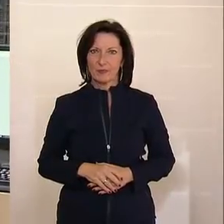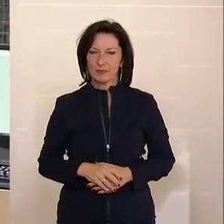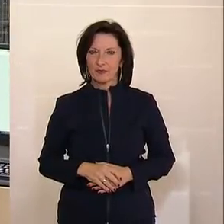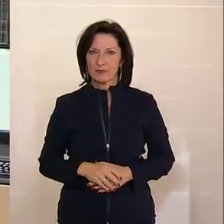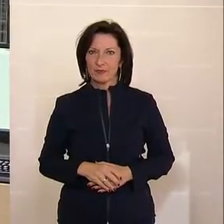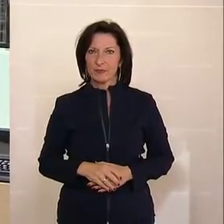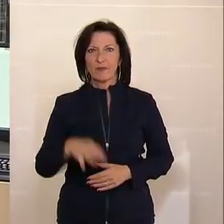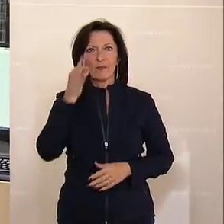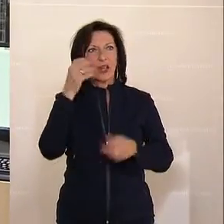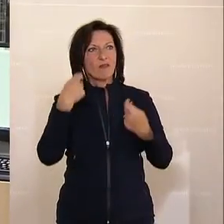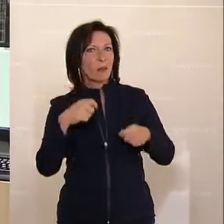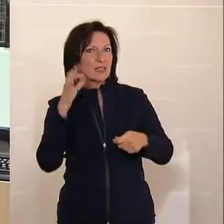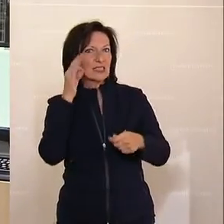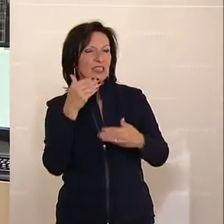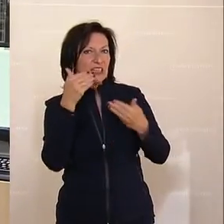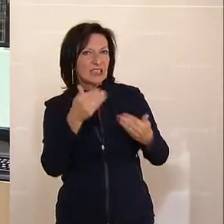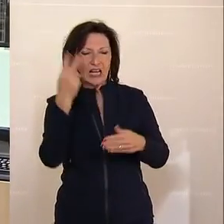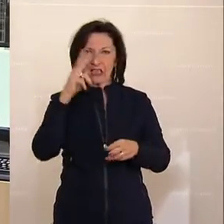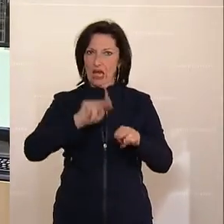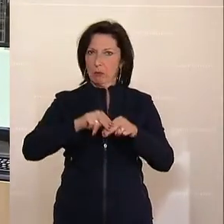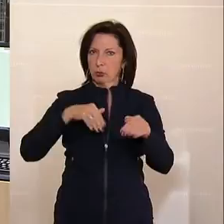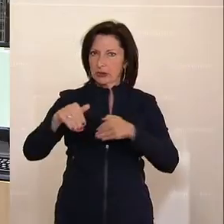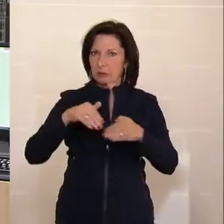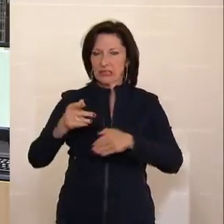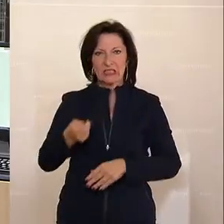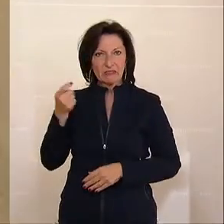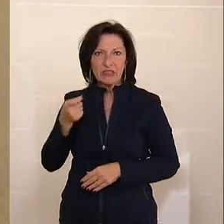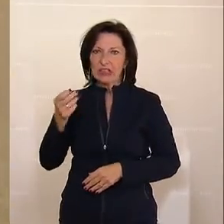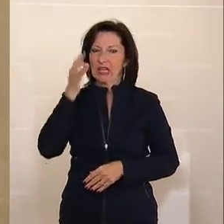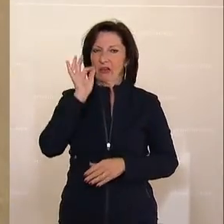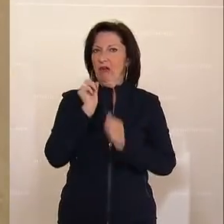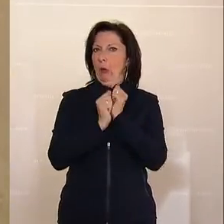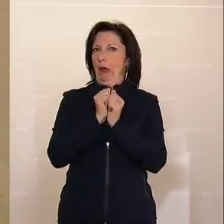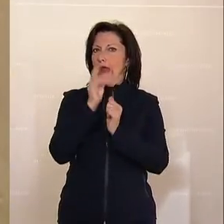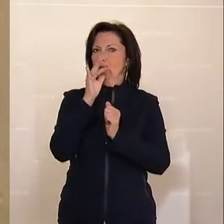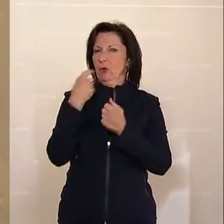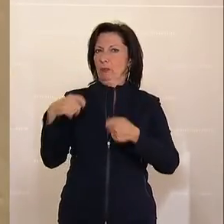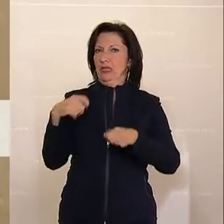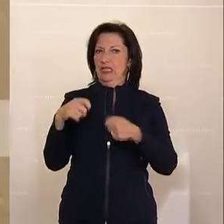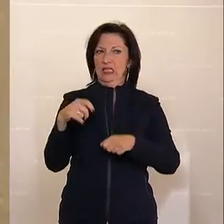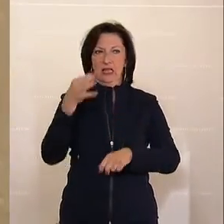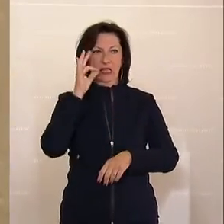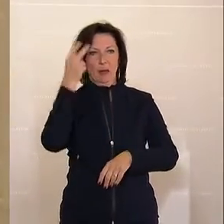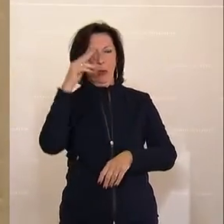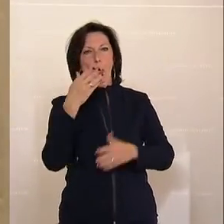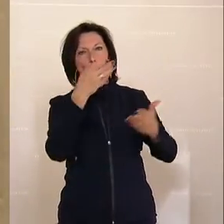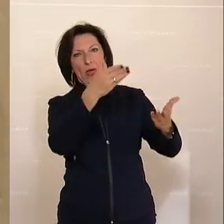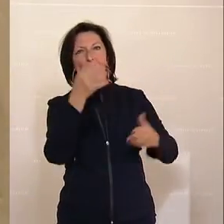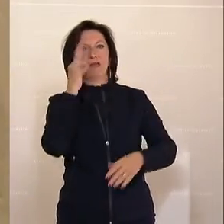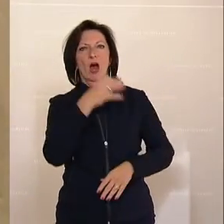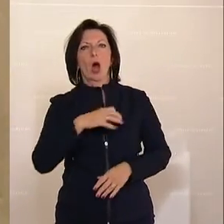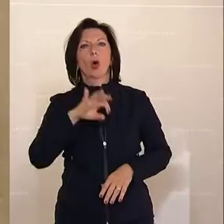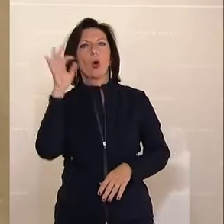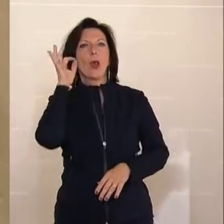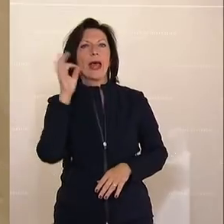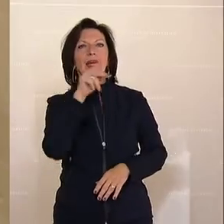Danke, Frau Präsidentin, Herr Bundesminister für Finanzen, Frau Rechnungshofpräsidentin, meine Damen und Herren. Frau Kollegin Künzbergs-Arree, Oppositionspolitik